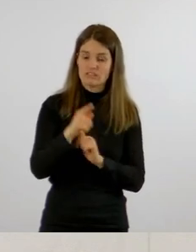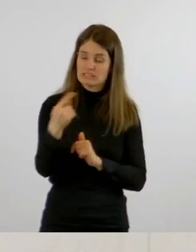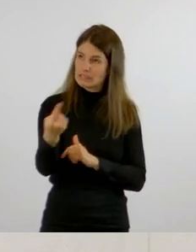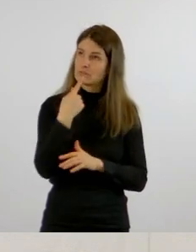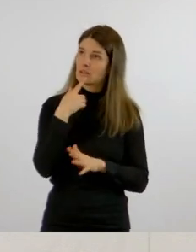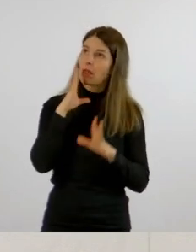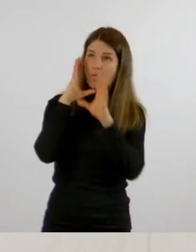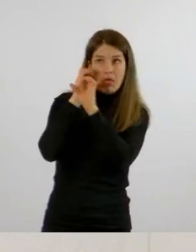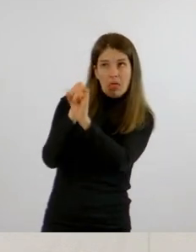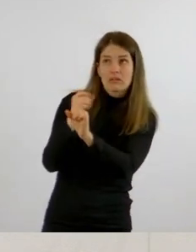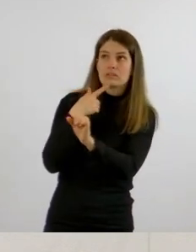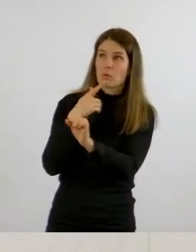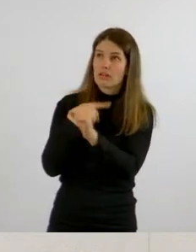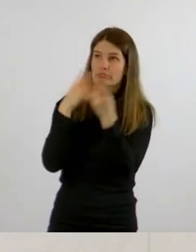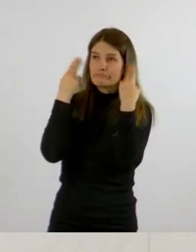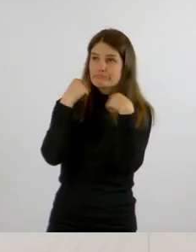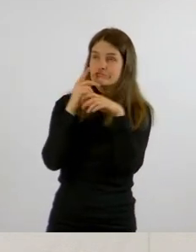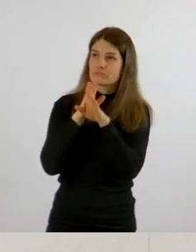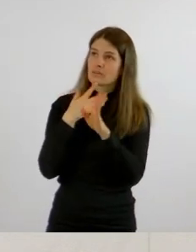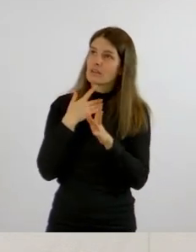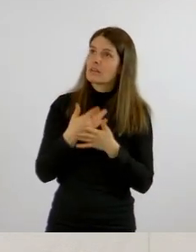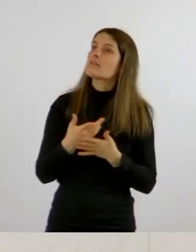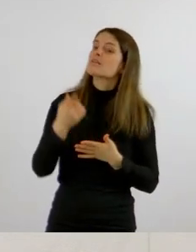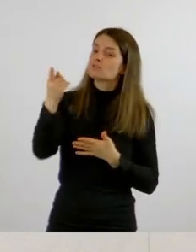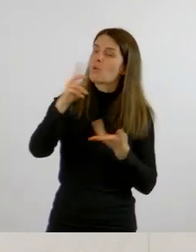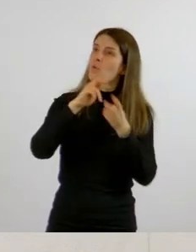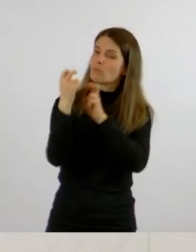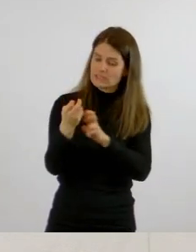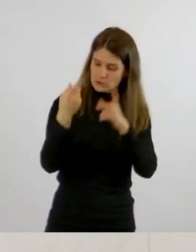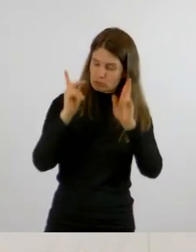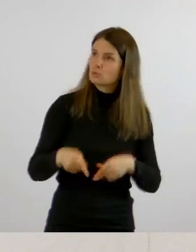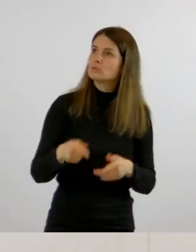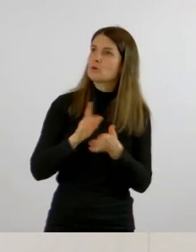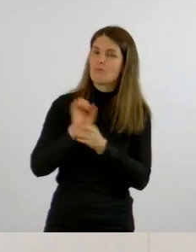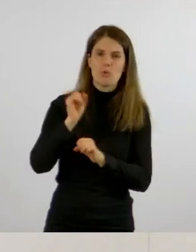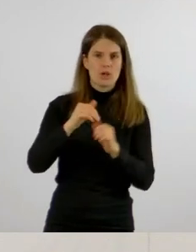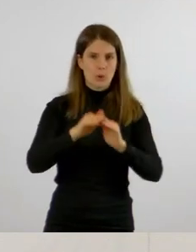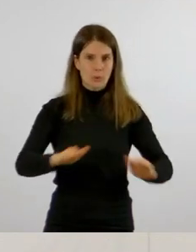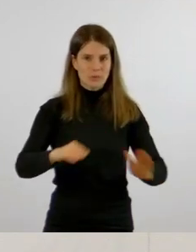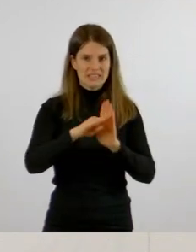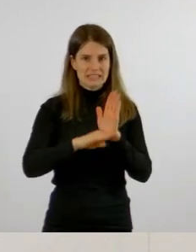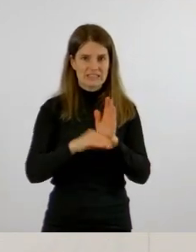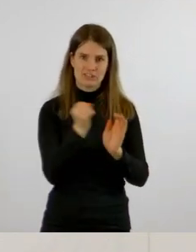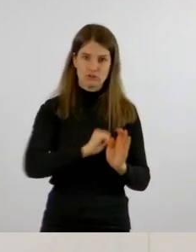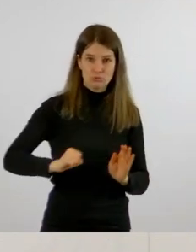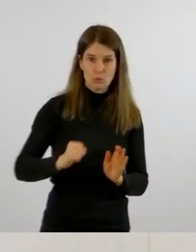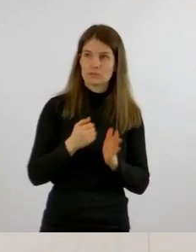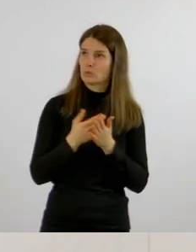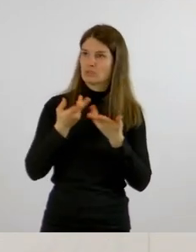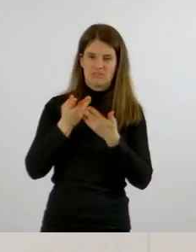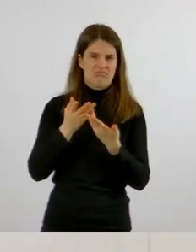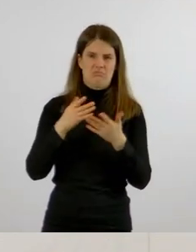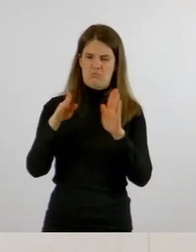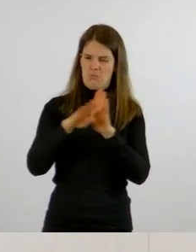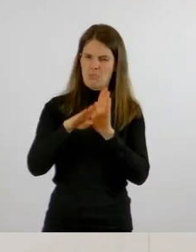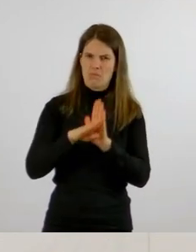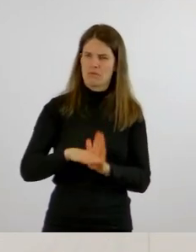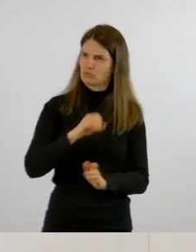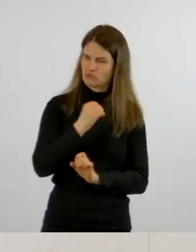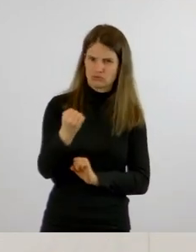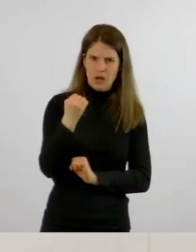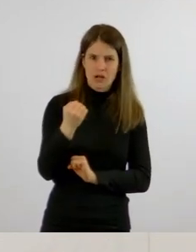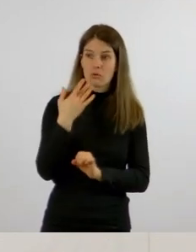gegen eine restriktive und grundgesetzwidrige Umsetzung dieser Forderung oder gegen engagierte Mitarbeiter